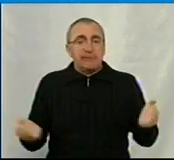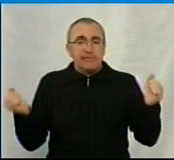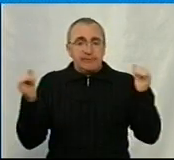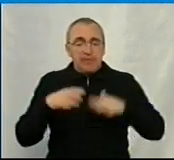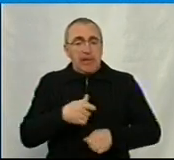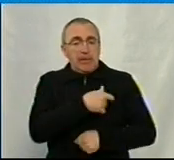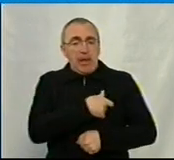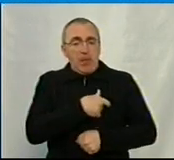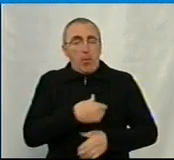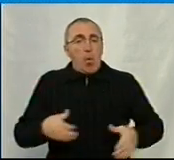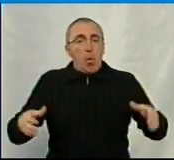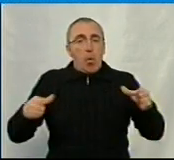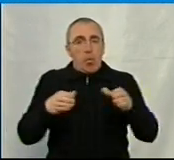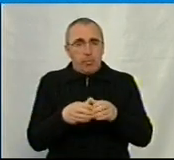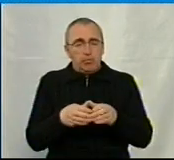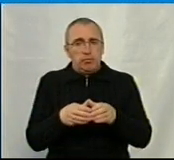депутатському корпусу.